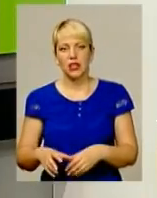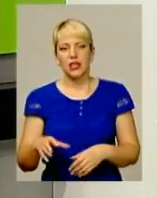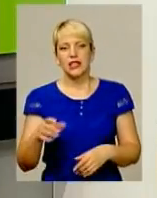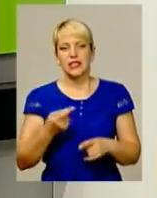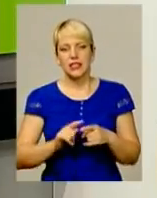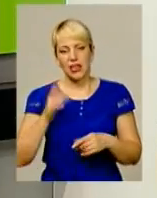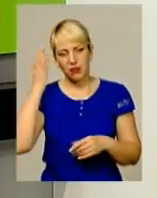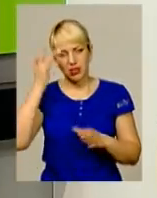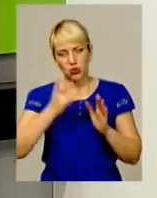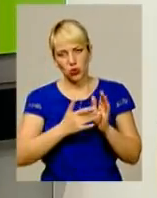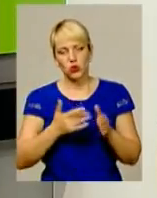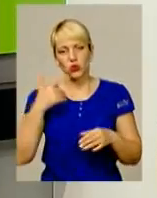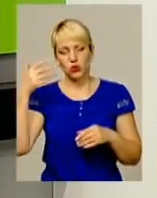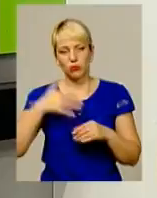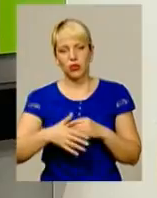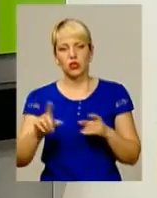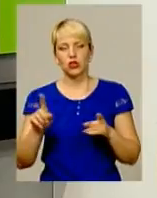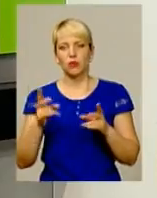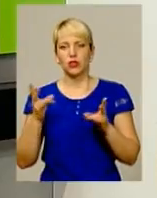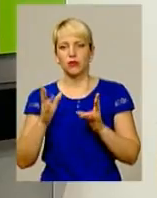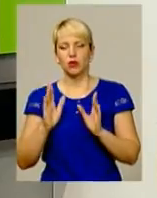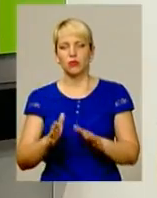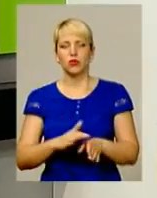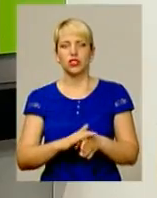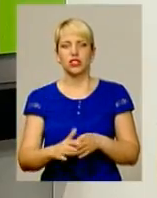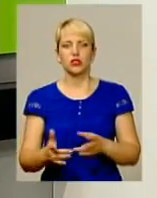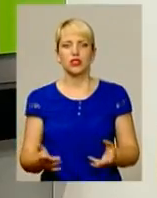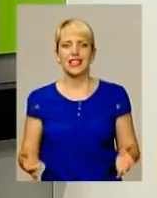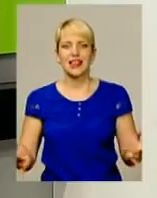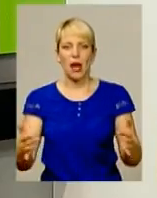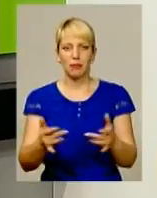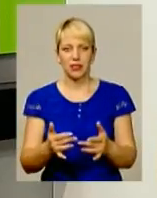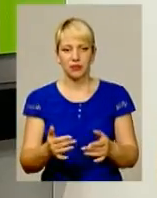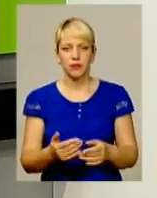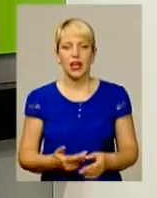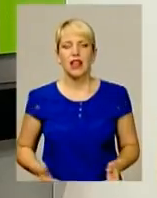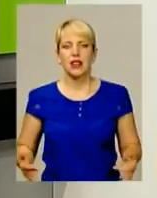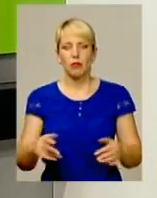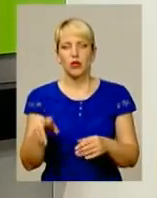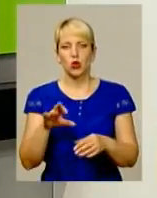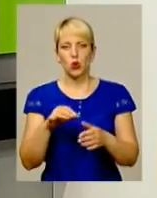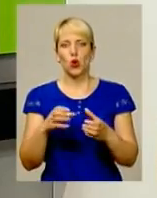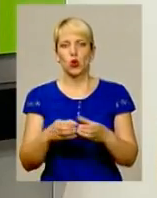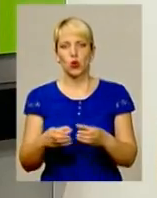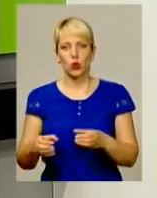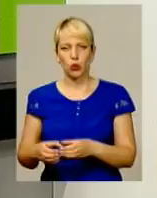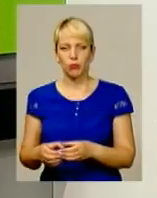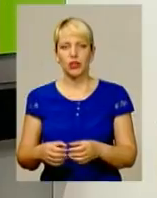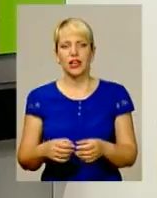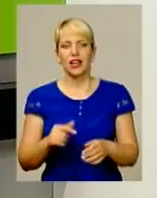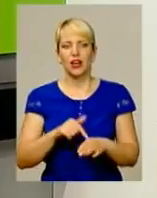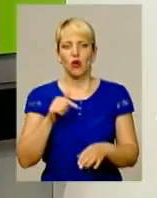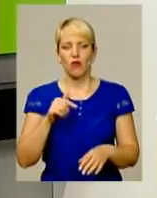цією метою зрозуміло, що потрібно буде здійснювати набір. Набір до груп реагування патрульної поліції ми поки не